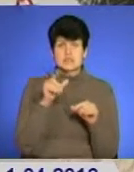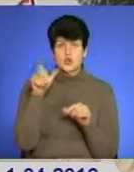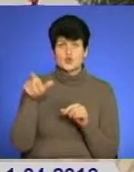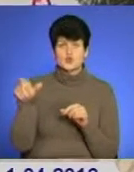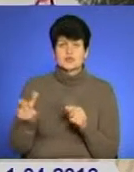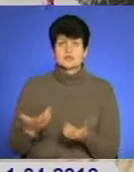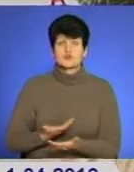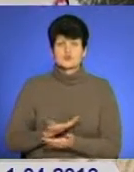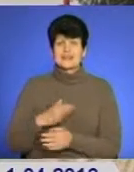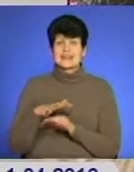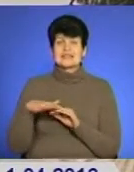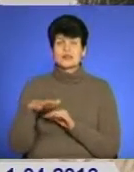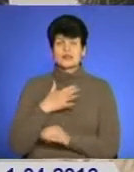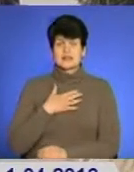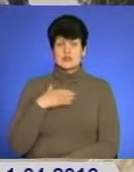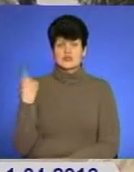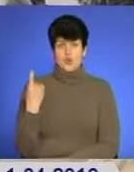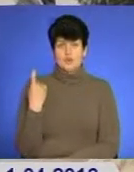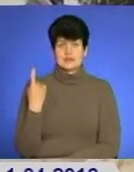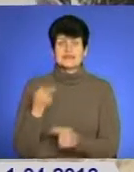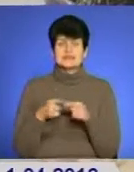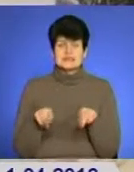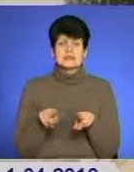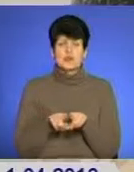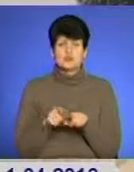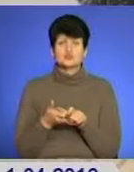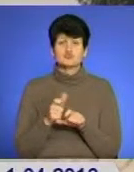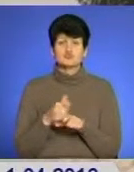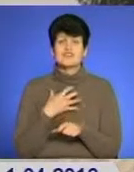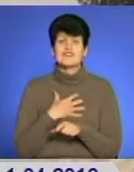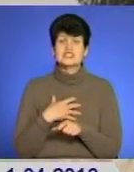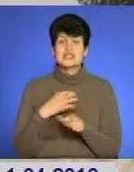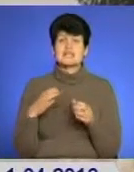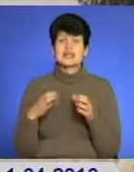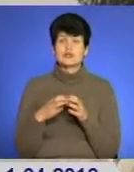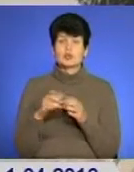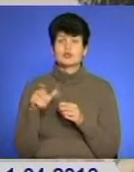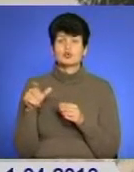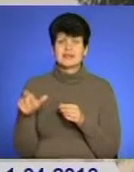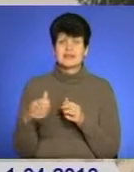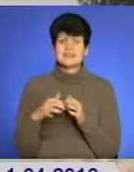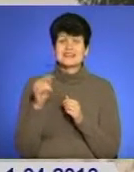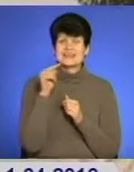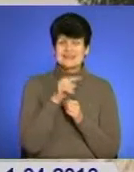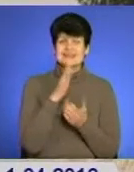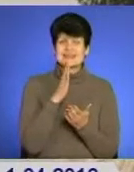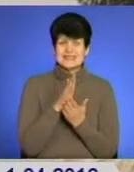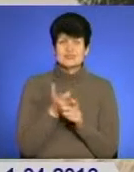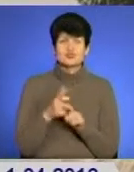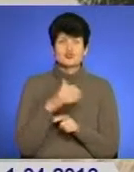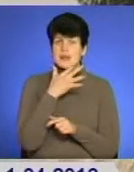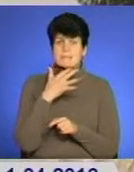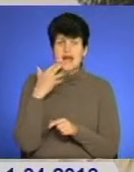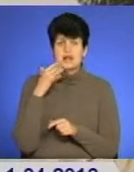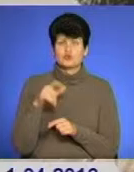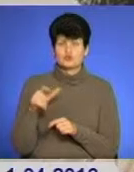проживають на території нашої області. Це також дуже важлива категорія людей, тому що серед них є дуже багато